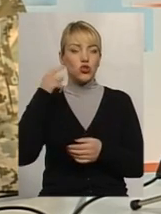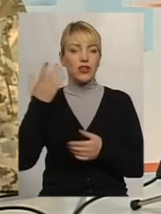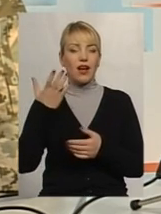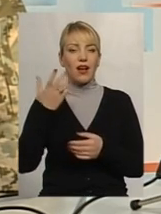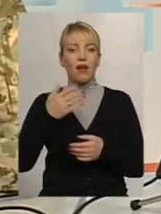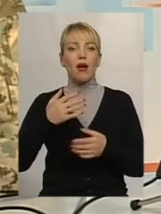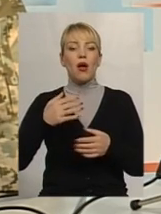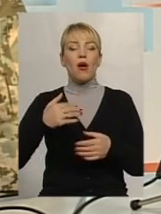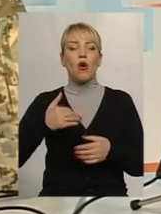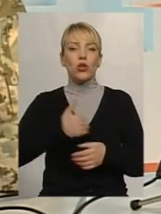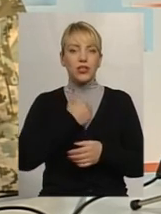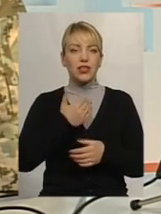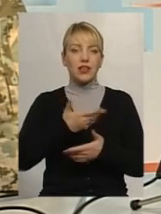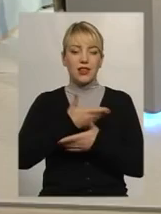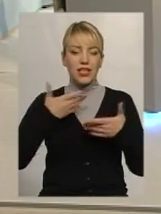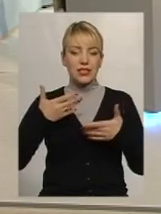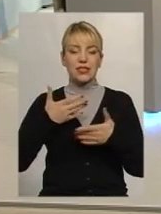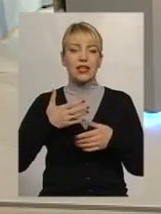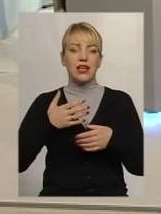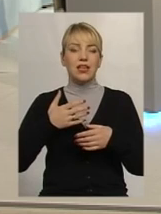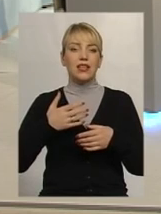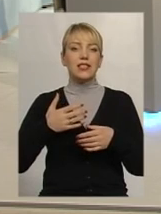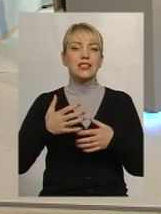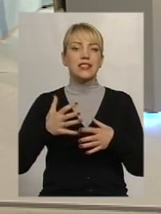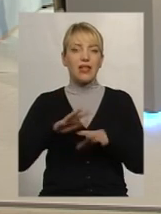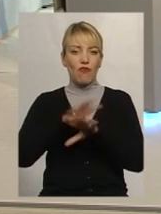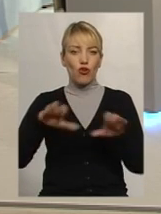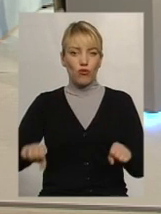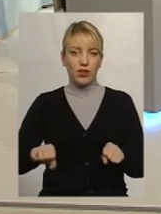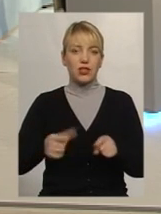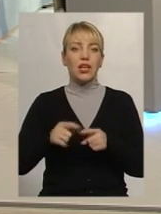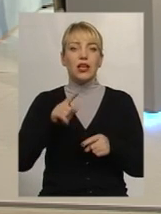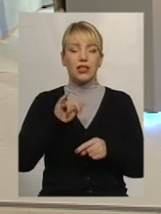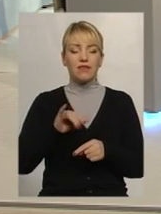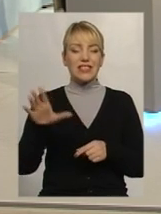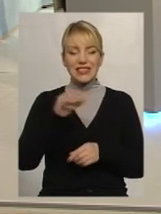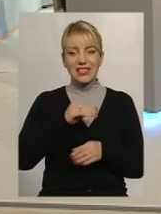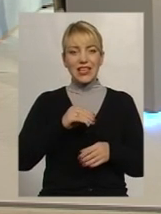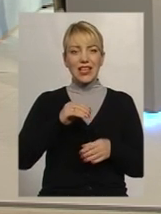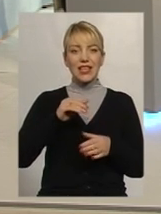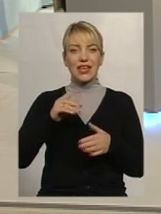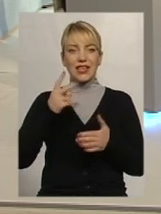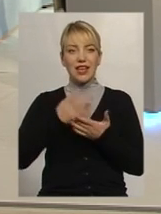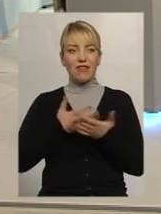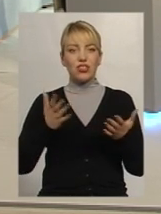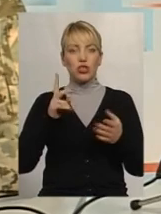завоювати. Ці явища, якщо будуть зрозумілі українському суспільству, нашим